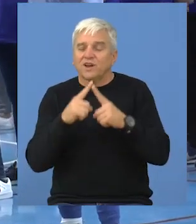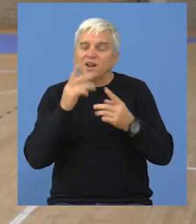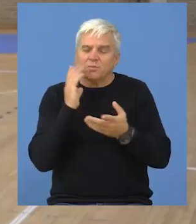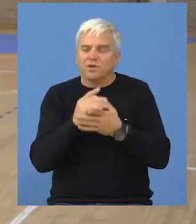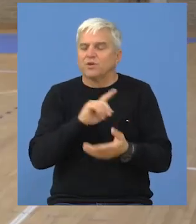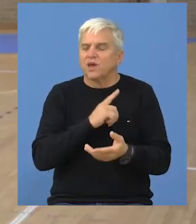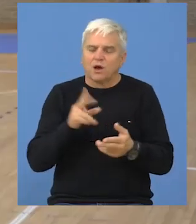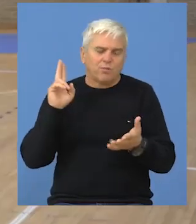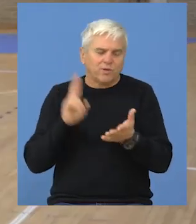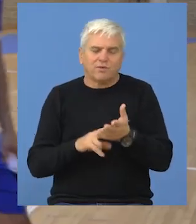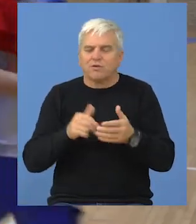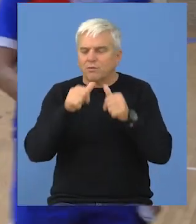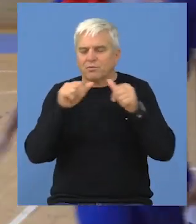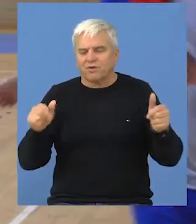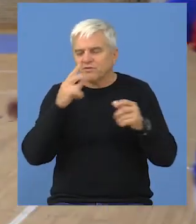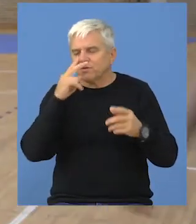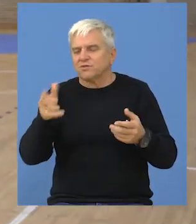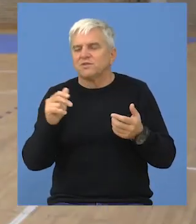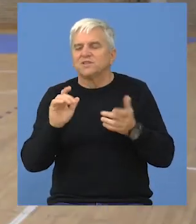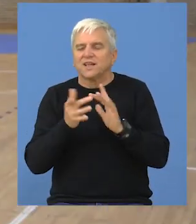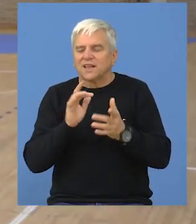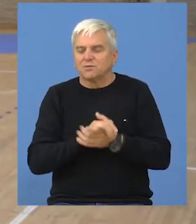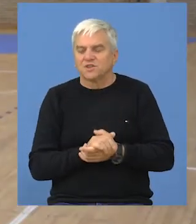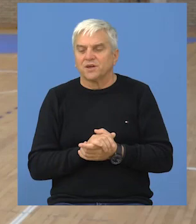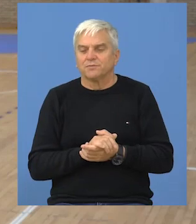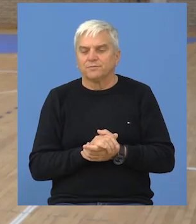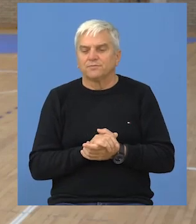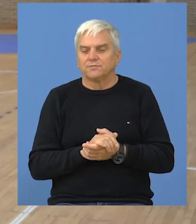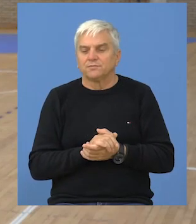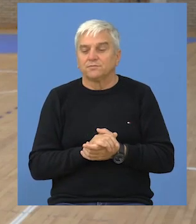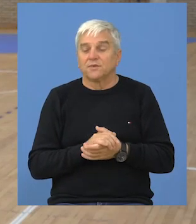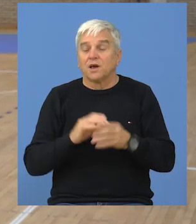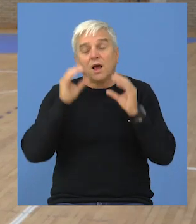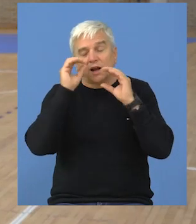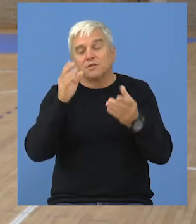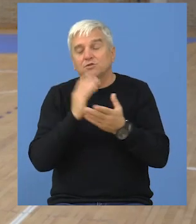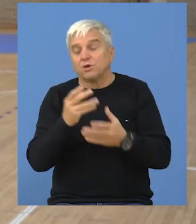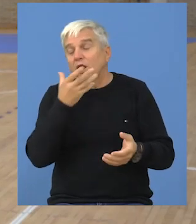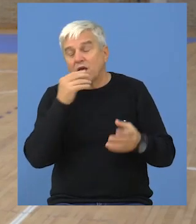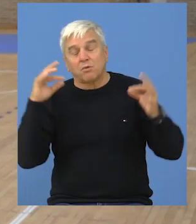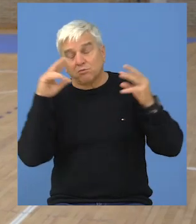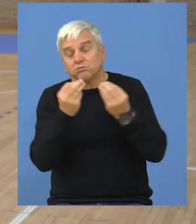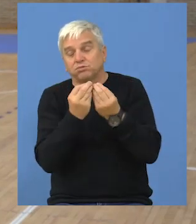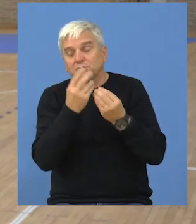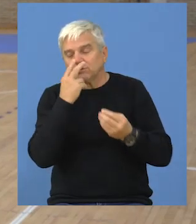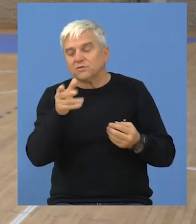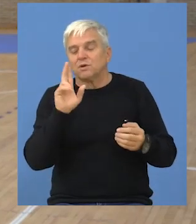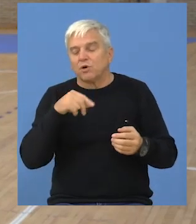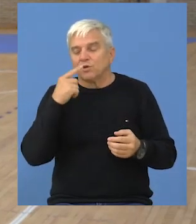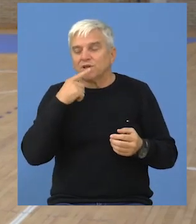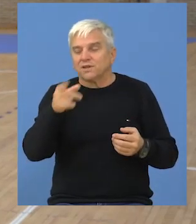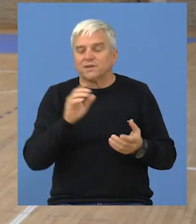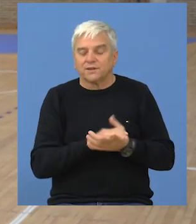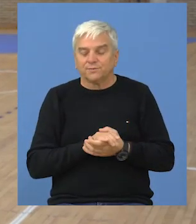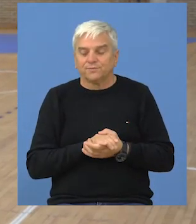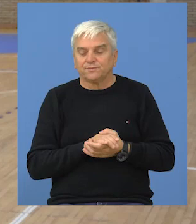finala je bilo pravo prvoligaško, prava prvenstvena utakmica, publike je bilo u solidnom broju. Ono što